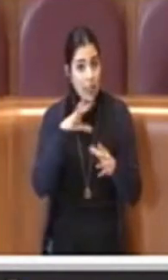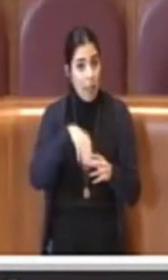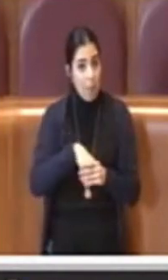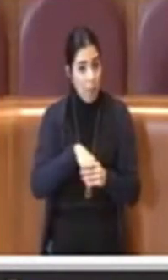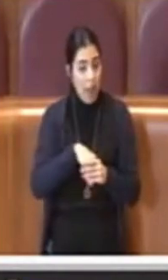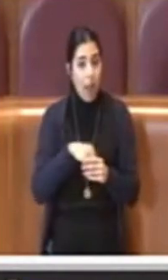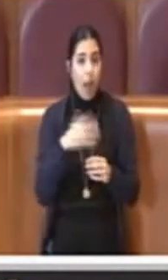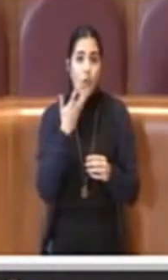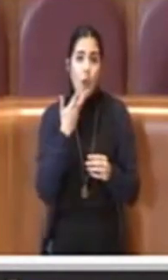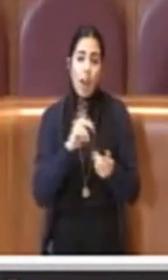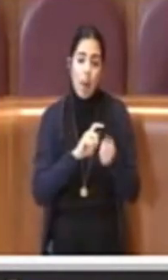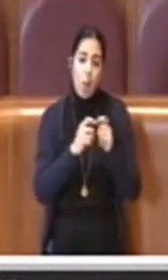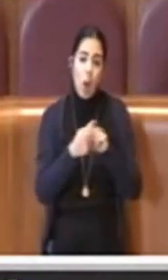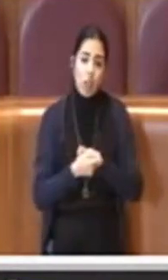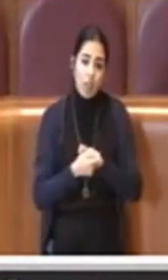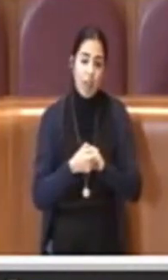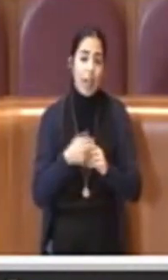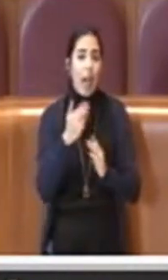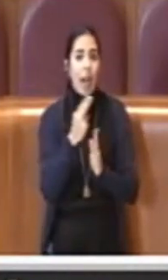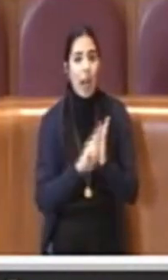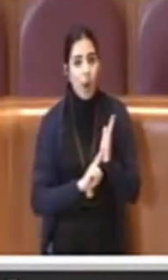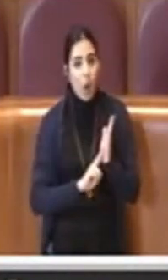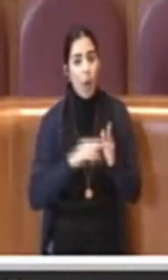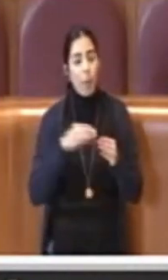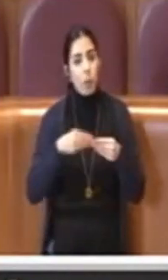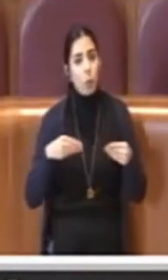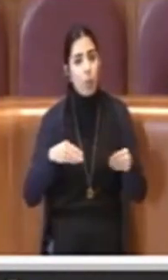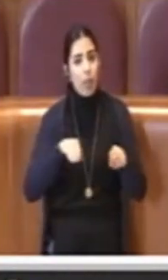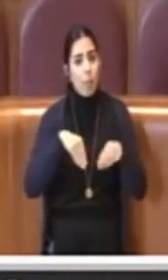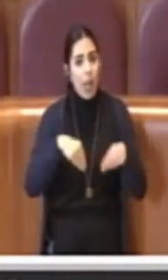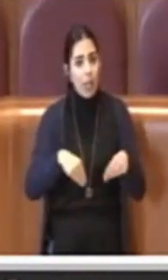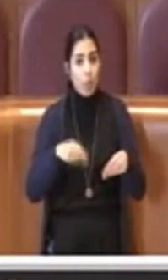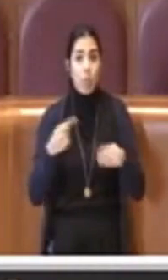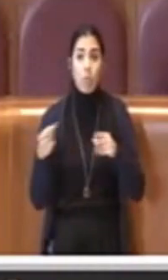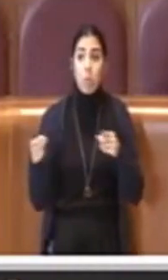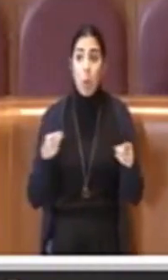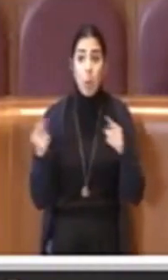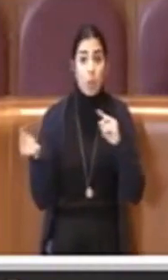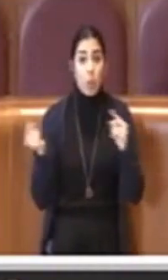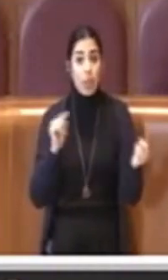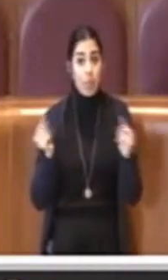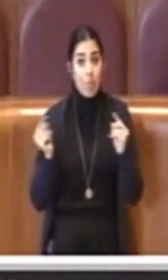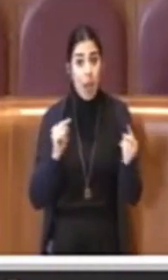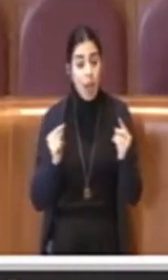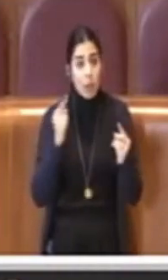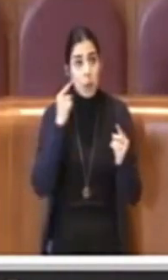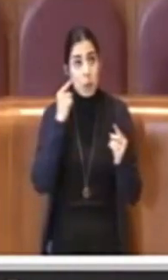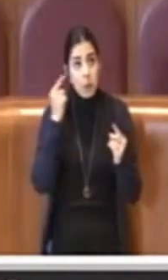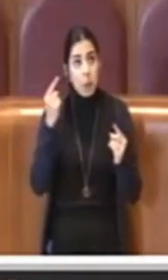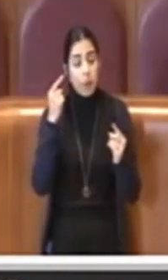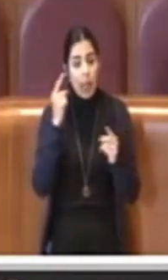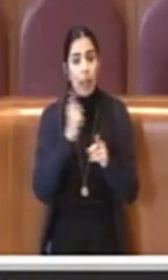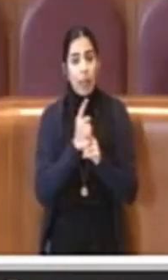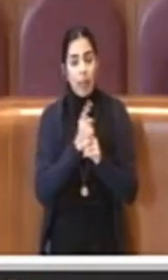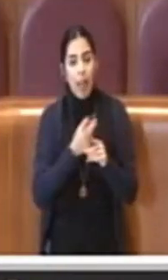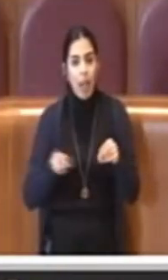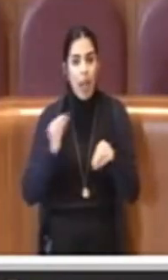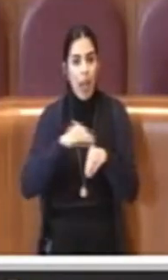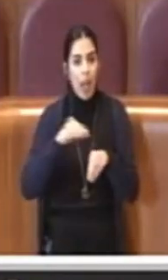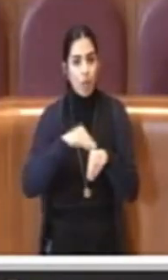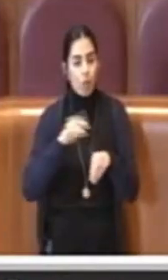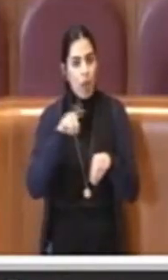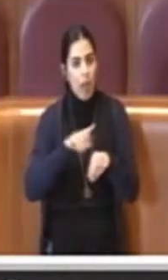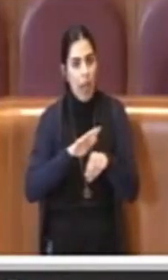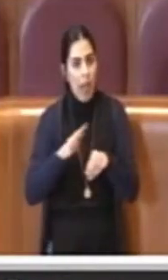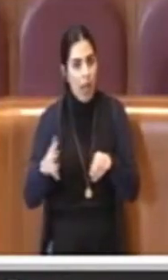strumenti di partecipazione, la quale poi era emersa nel corso del dibattito la necessità di dover essere integrato insomma con ulteriori indirizzi,